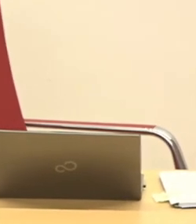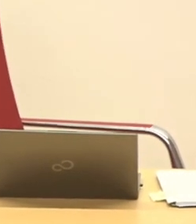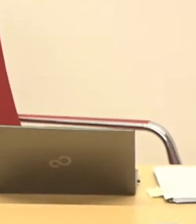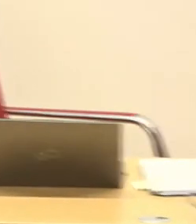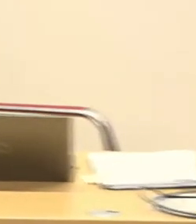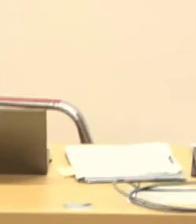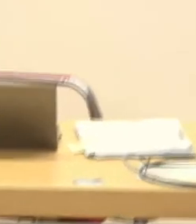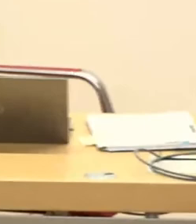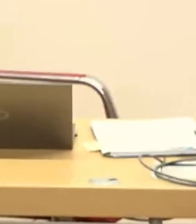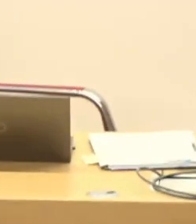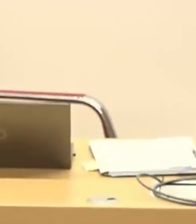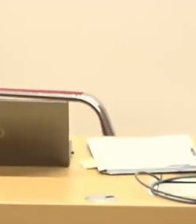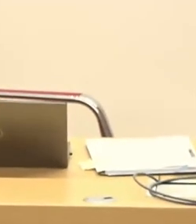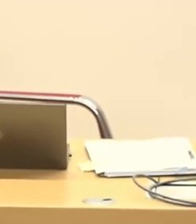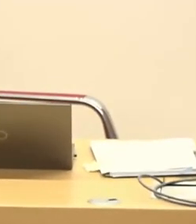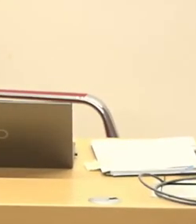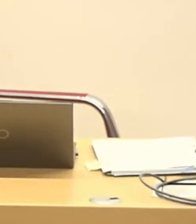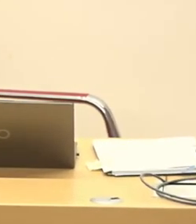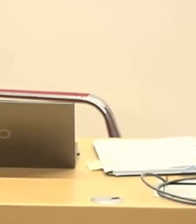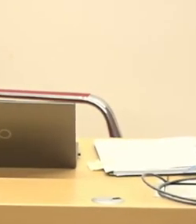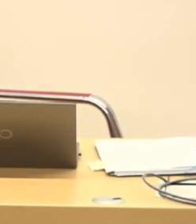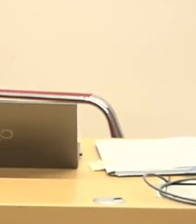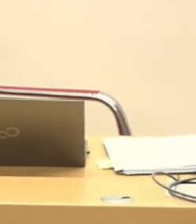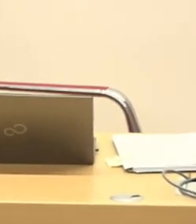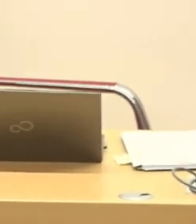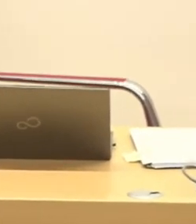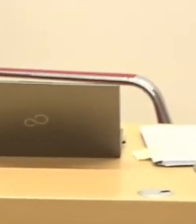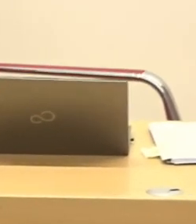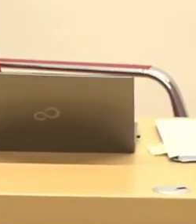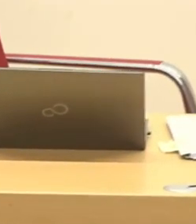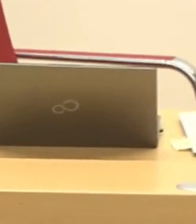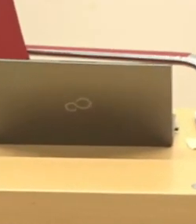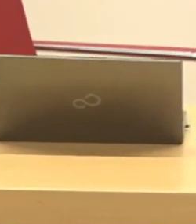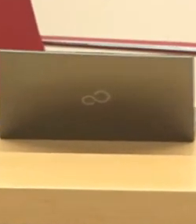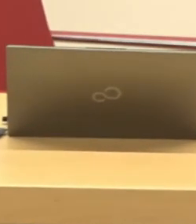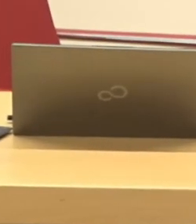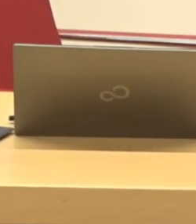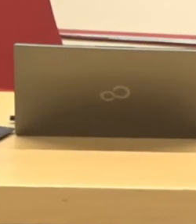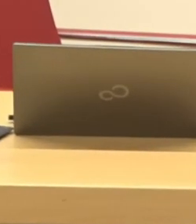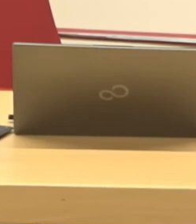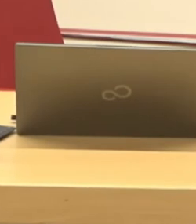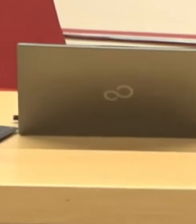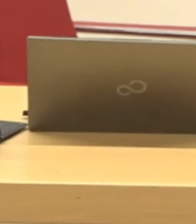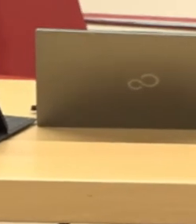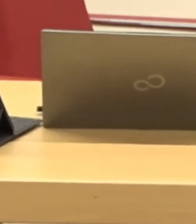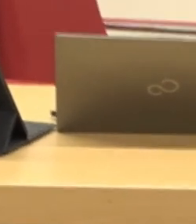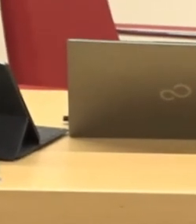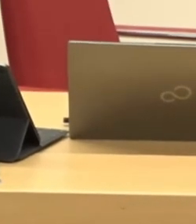andere sich zu Wort melden würde ich dann selber eine Erklärung zum